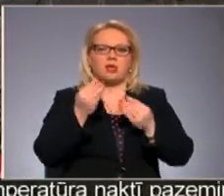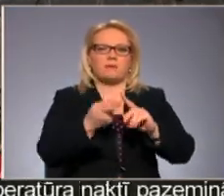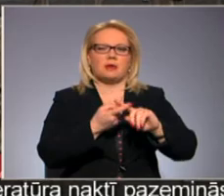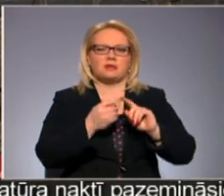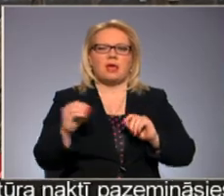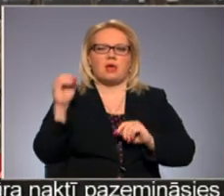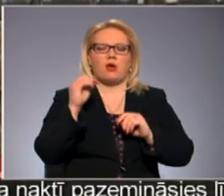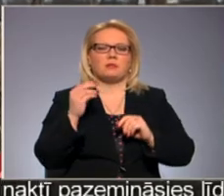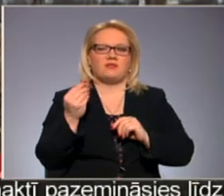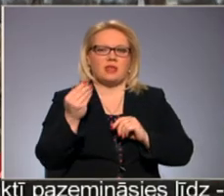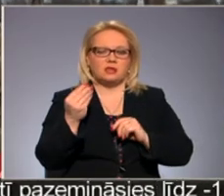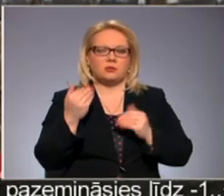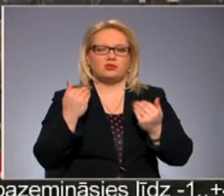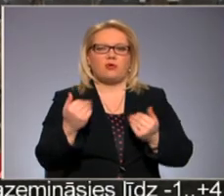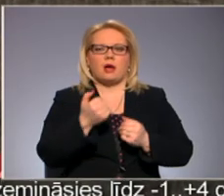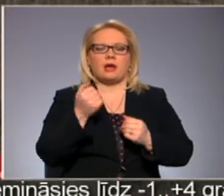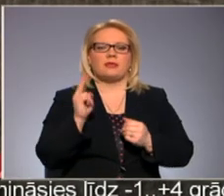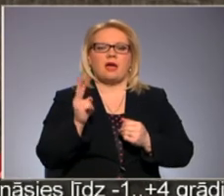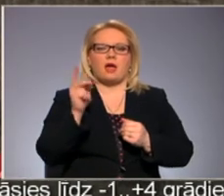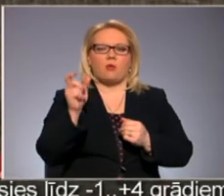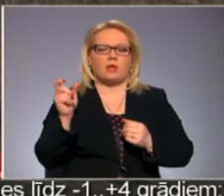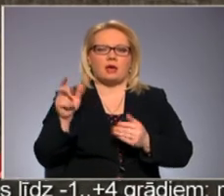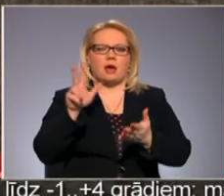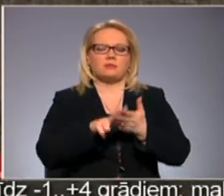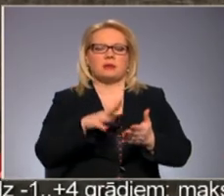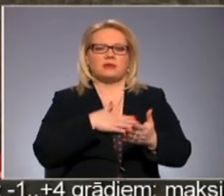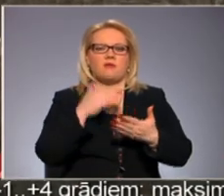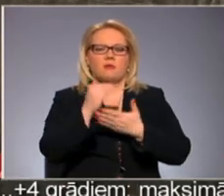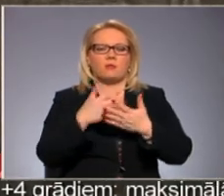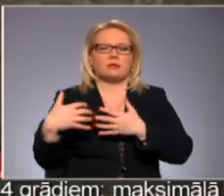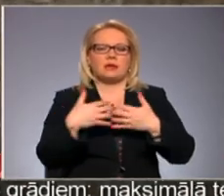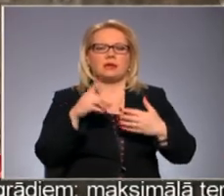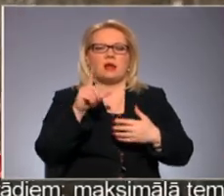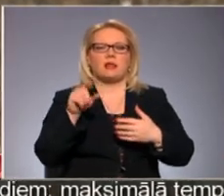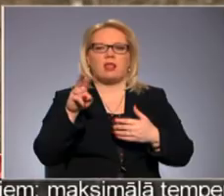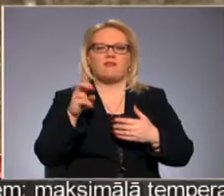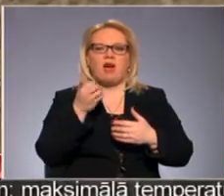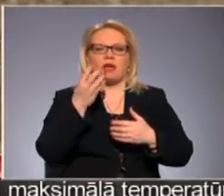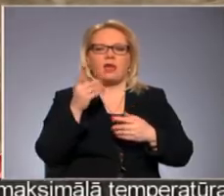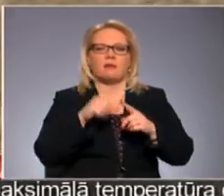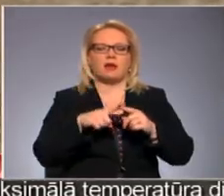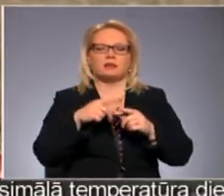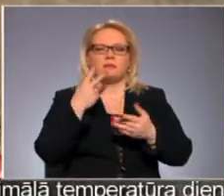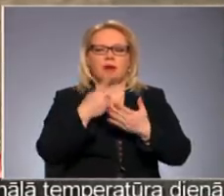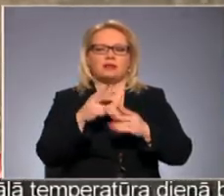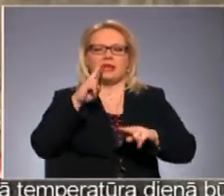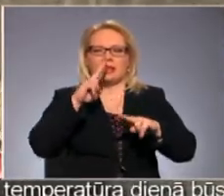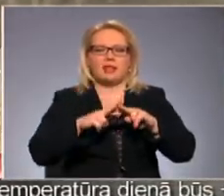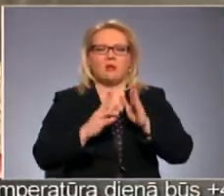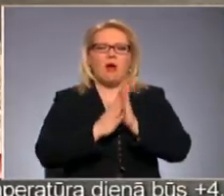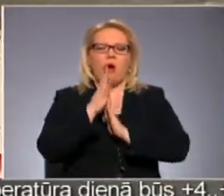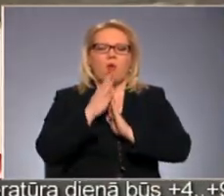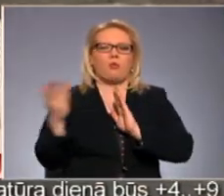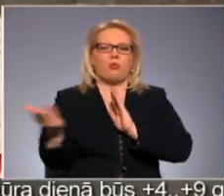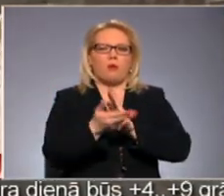Eiropas finansējumu. Šogad Čekavnieki apstiprinājuši savu programmu cīņi ar Latvāņiem, kas paredz nopļaut indīgo augu par pašvaldības